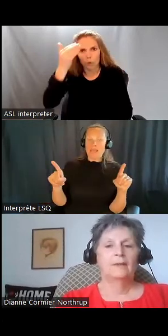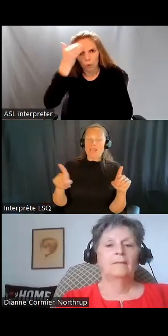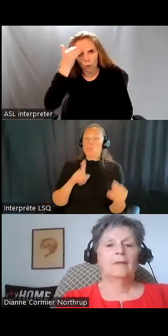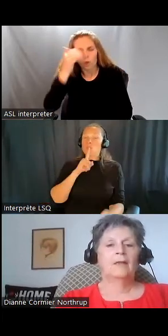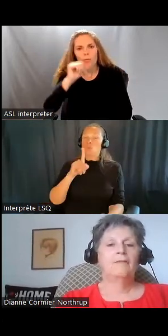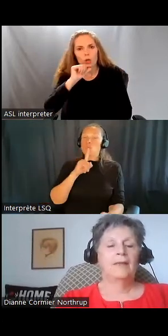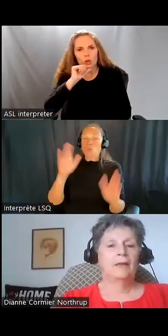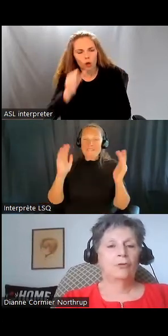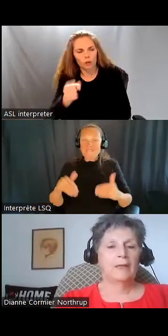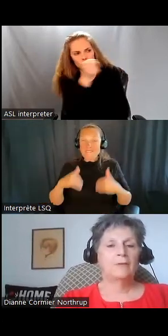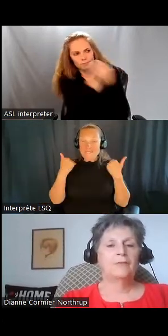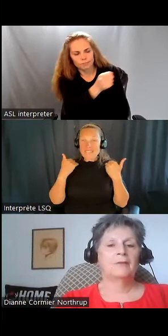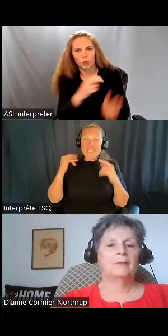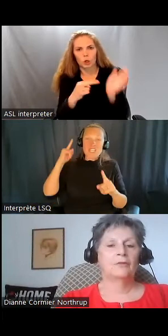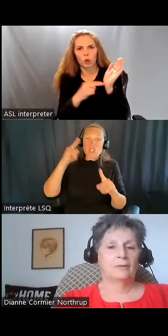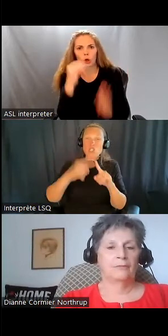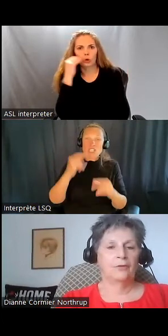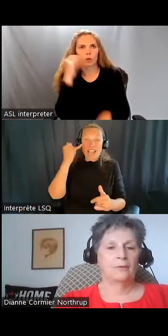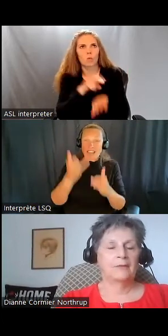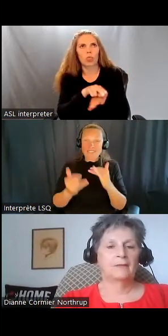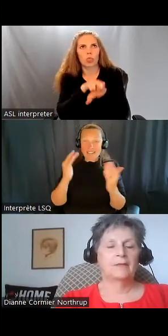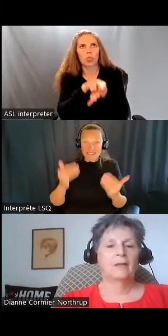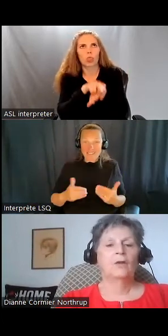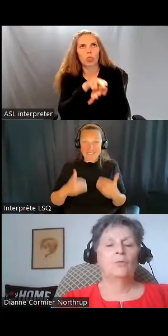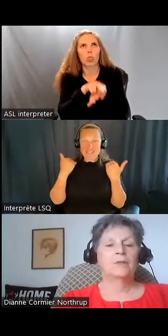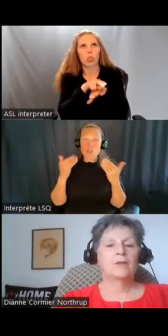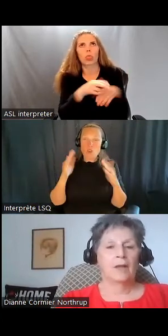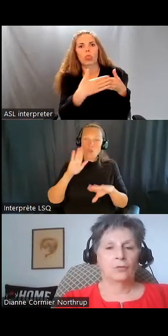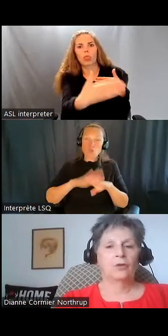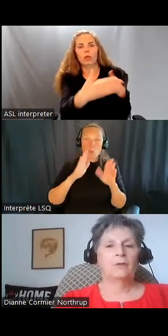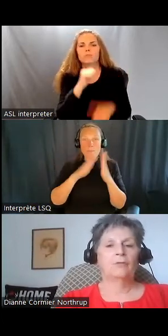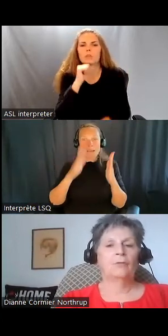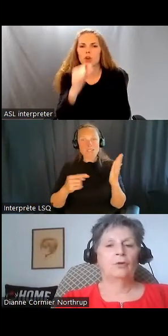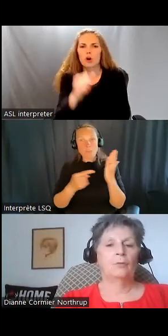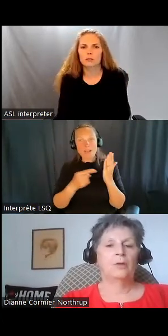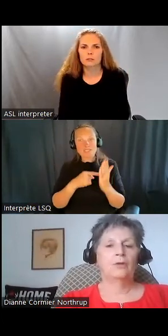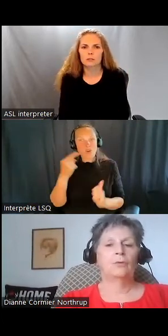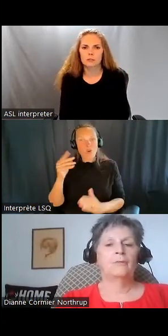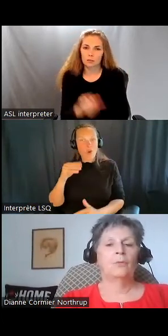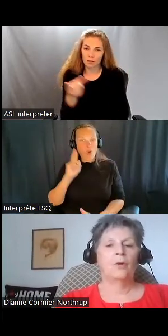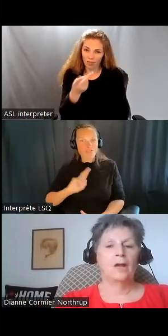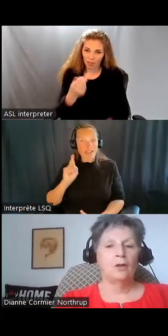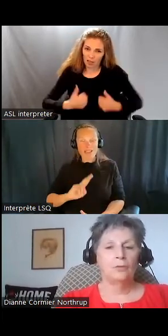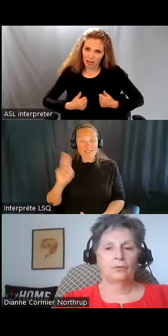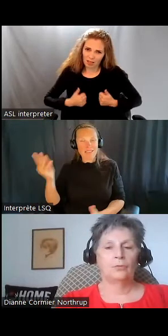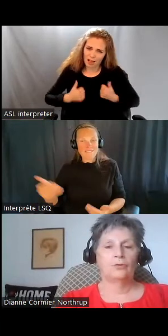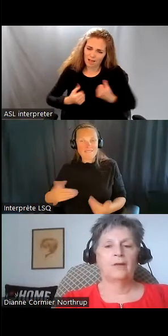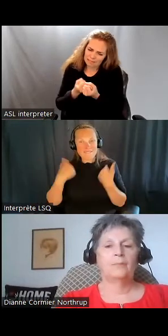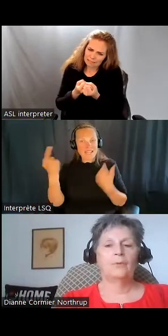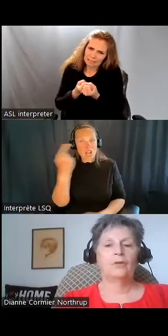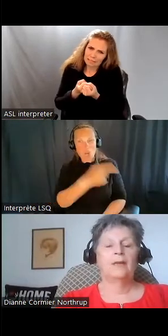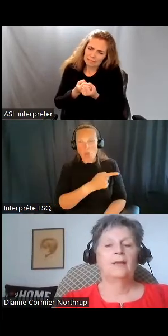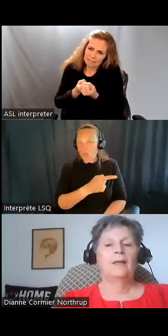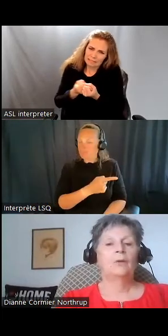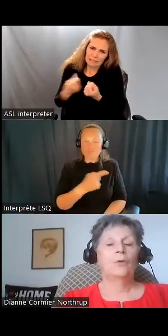vivre le reste de leur vie dans une retraite. La vie qui s'était créée pour eux-mêmes n'allait pas être jetée par la